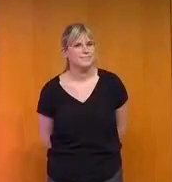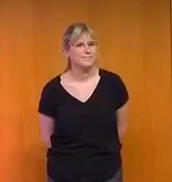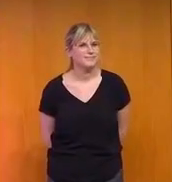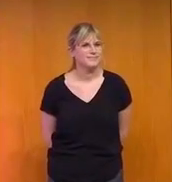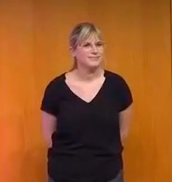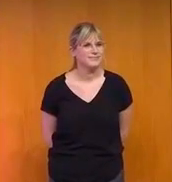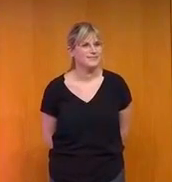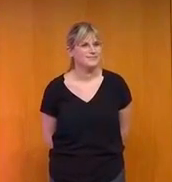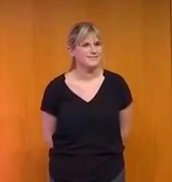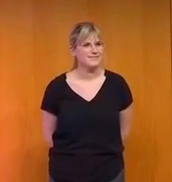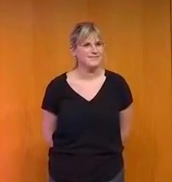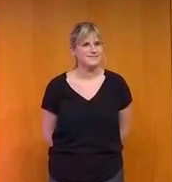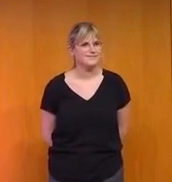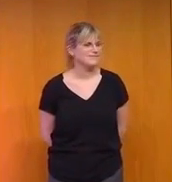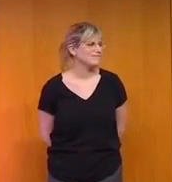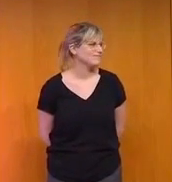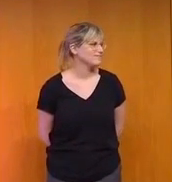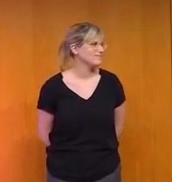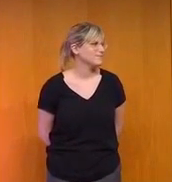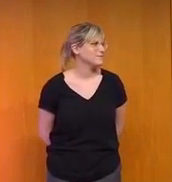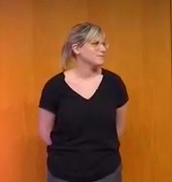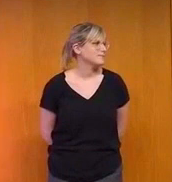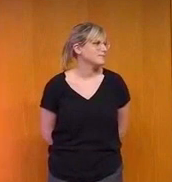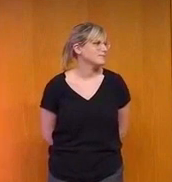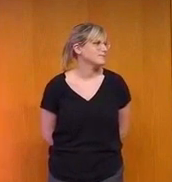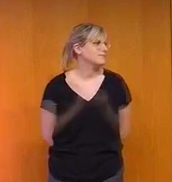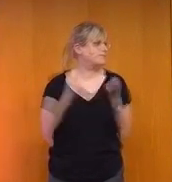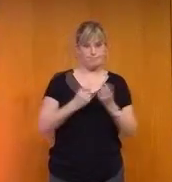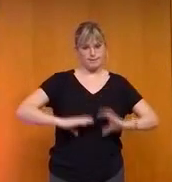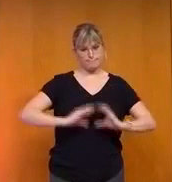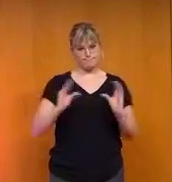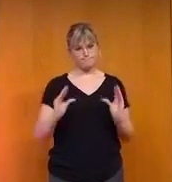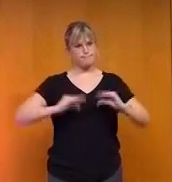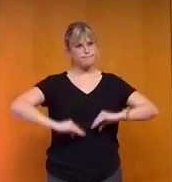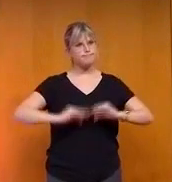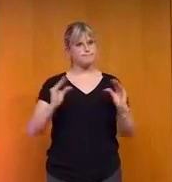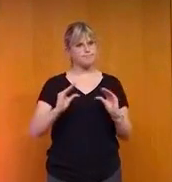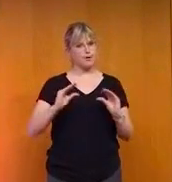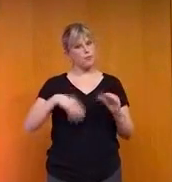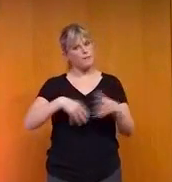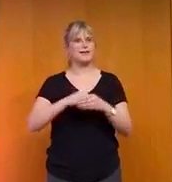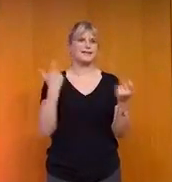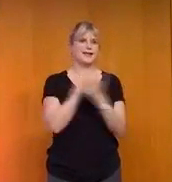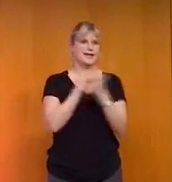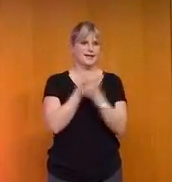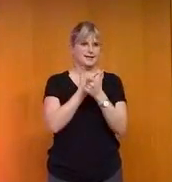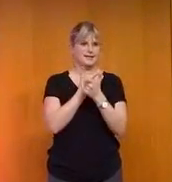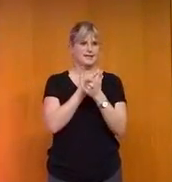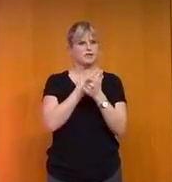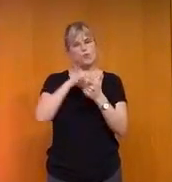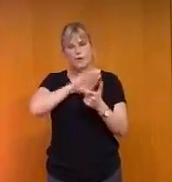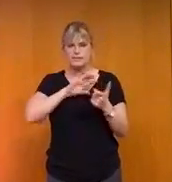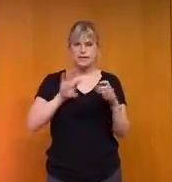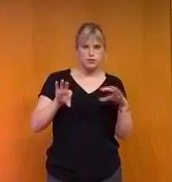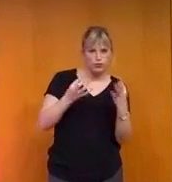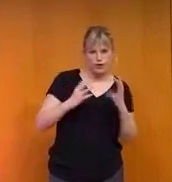Et donc, dans le yoga du rire, va travailler notre diaphragme parce que c'est le muscle qui est impliqué dans le rire et on va chercher à retrouver le mouvement